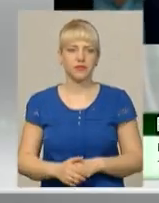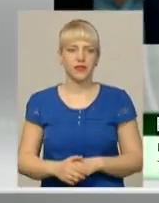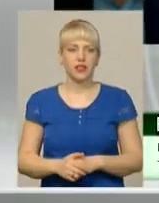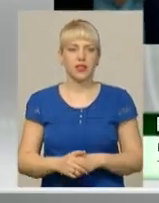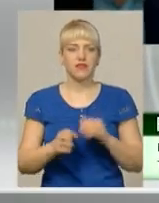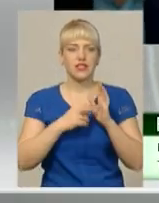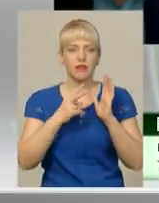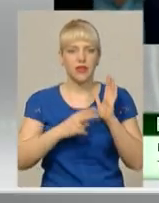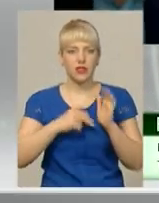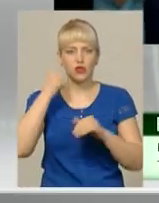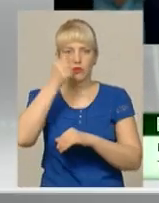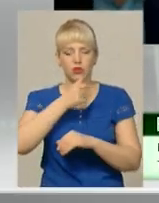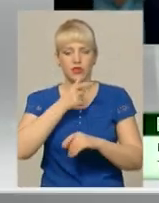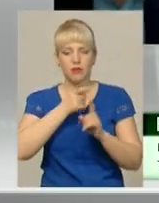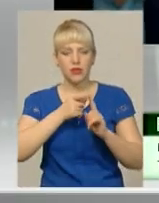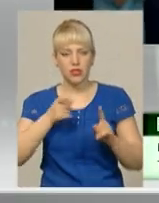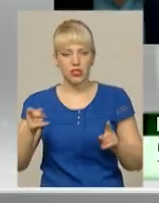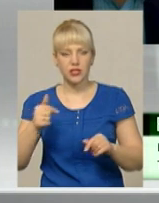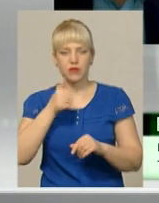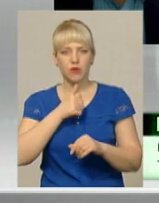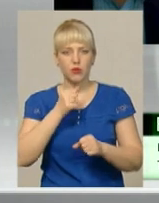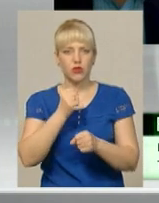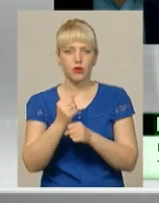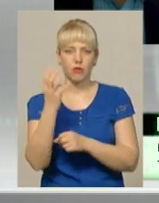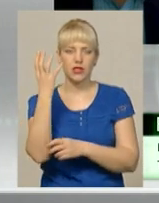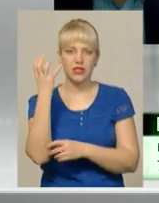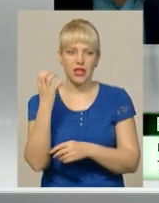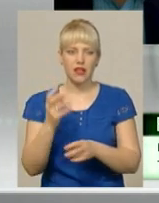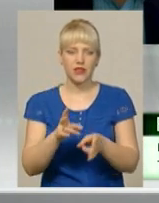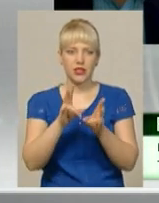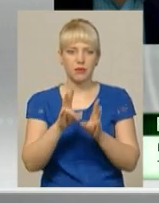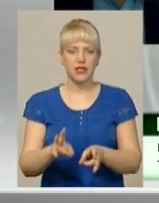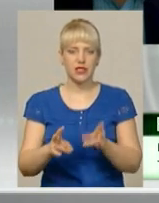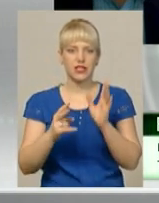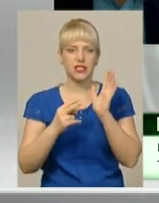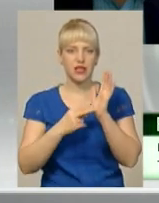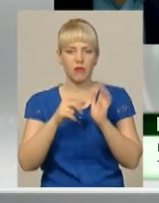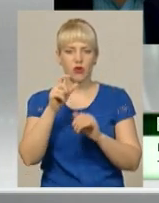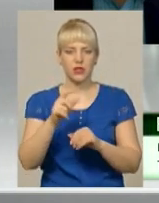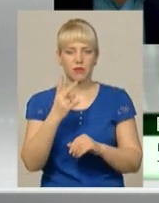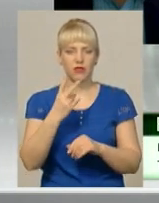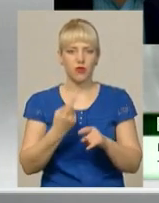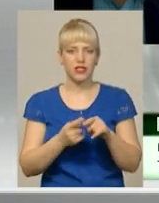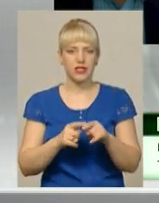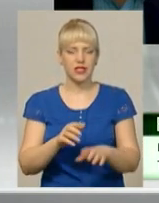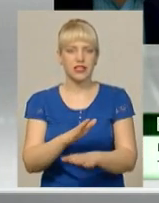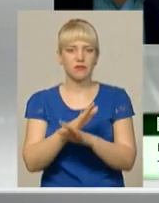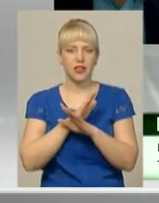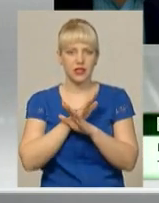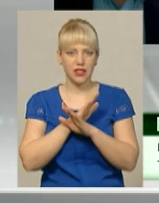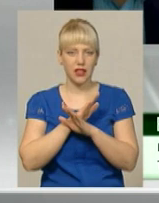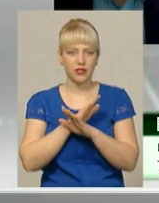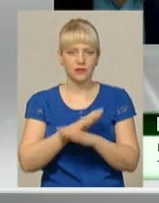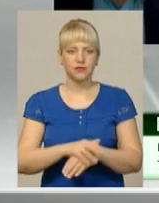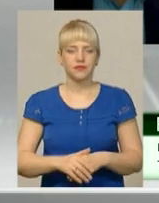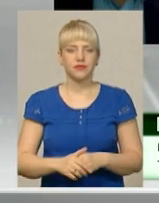2017 році під час спроби зробити селфі травмовано 7 осіб, дві з яких смертельно, під час зацепінгу